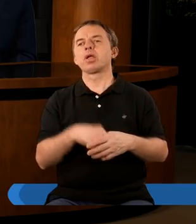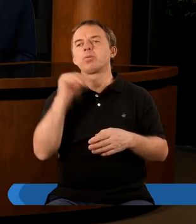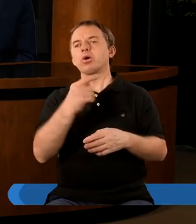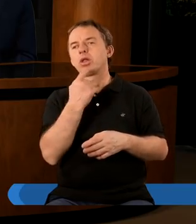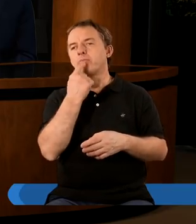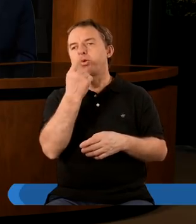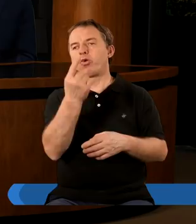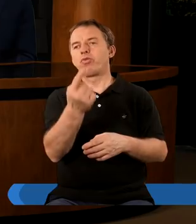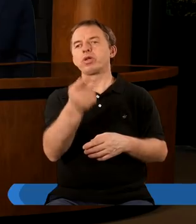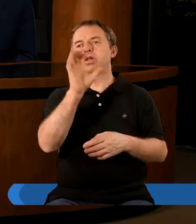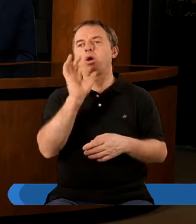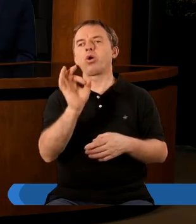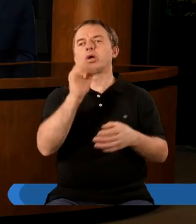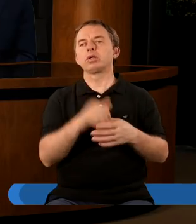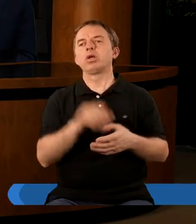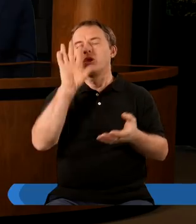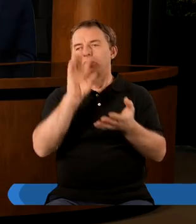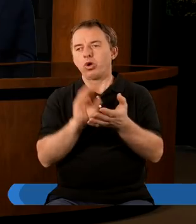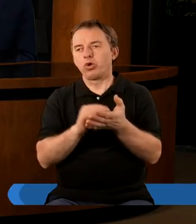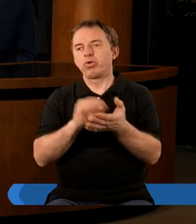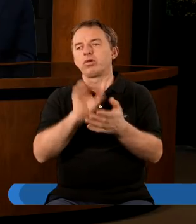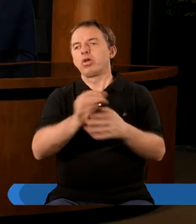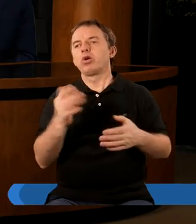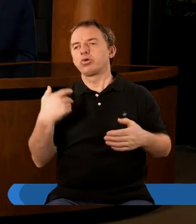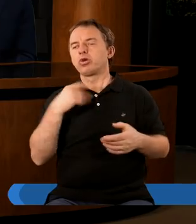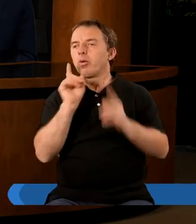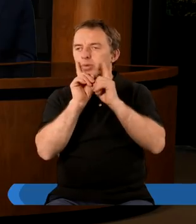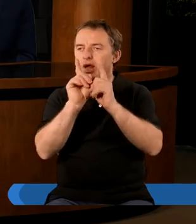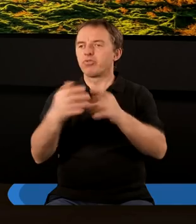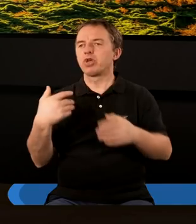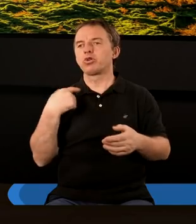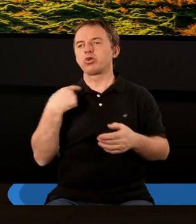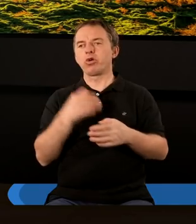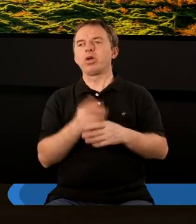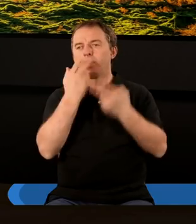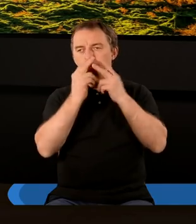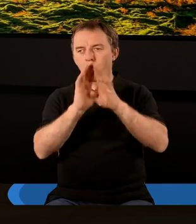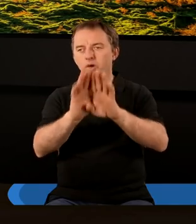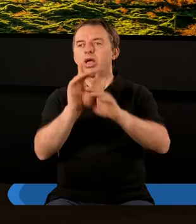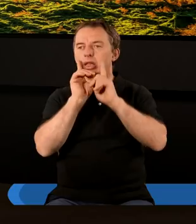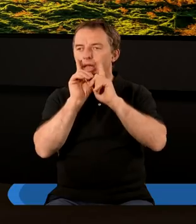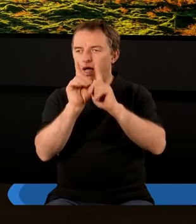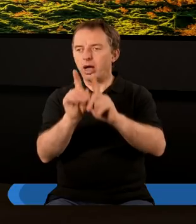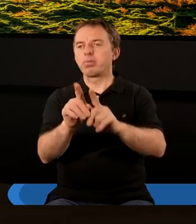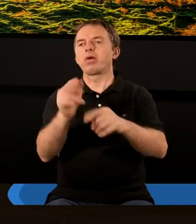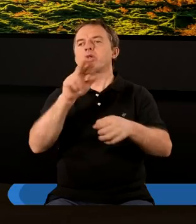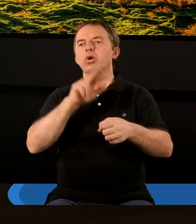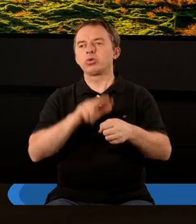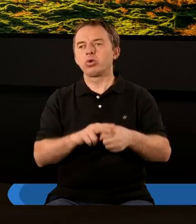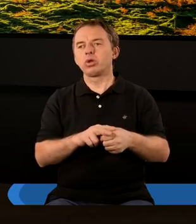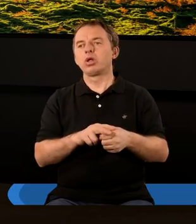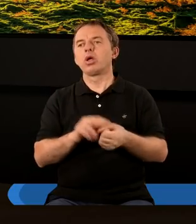mogli ci powiedzieć o doświadczeniach swoich życiowych i o prawdzie życiowej. Czyli w tym momencie pokazane jest, że ci naprawdę to są ci, którzy